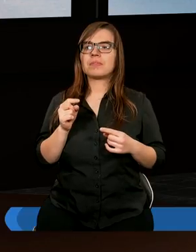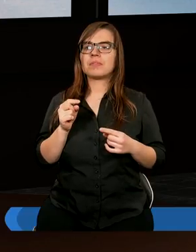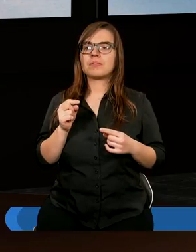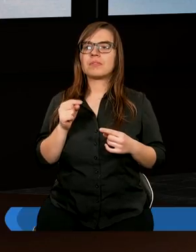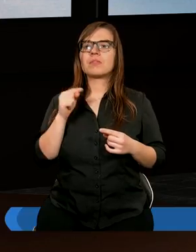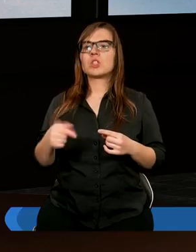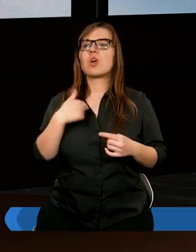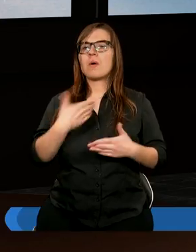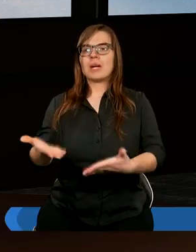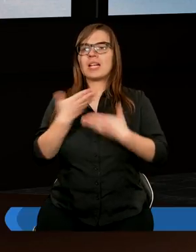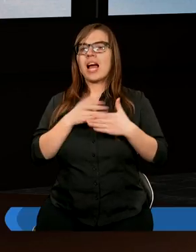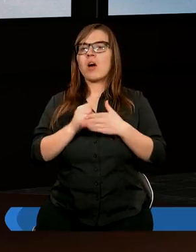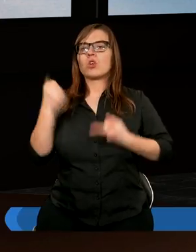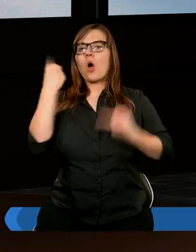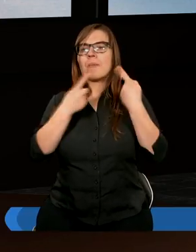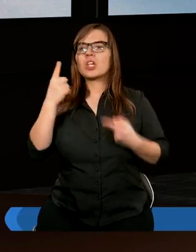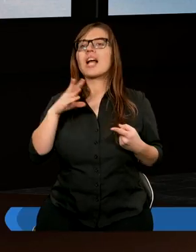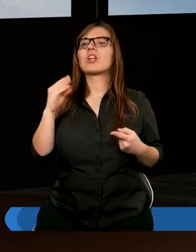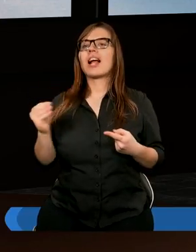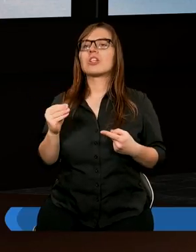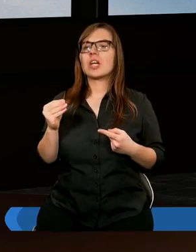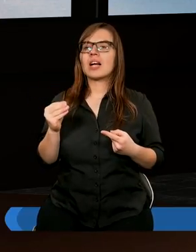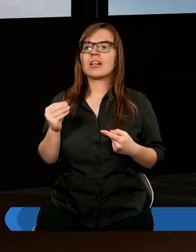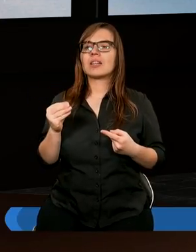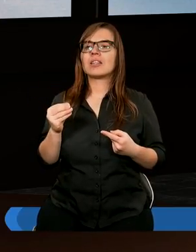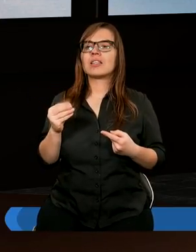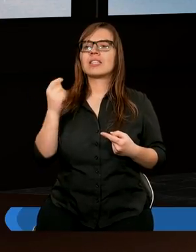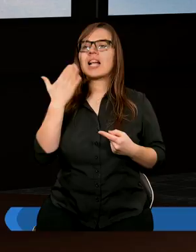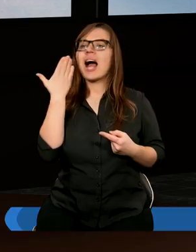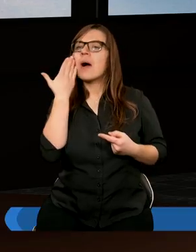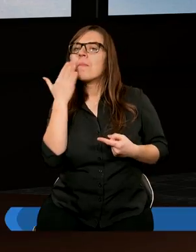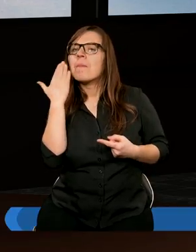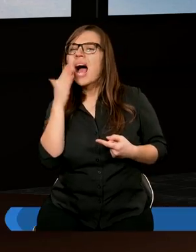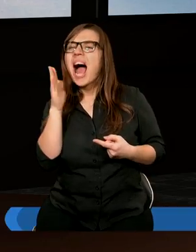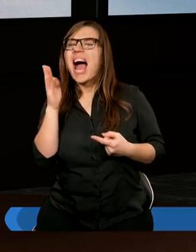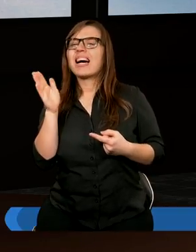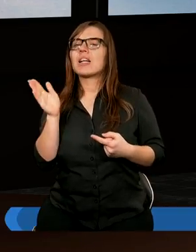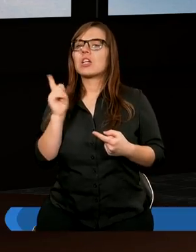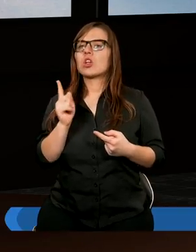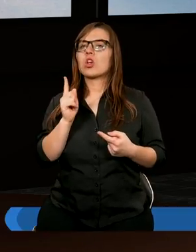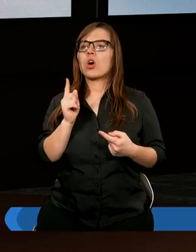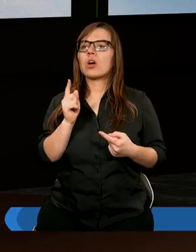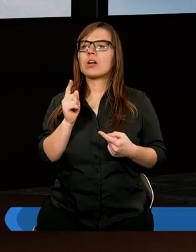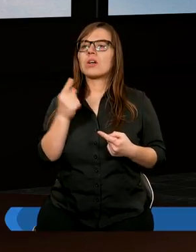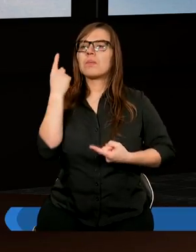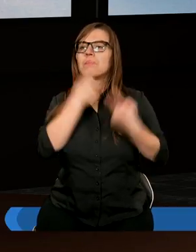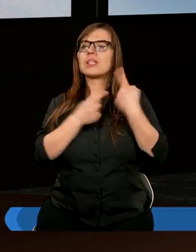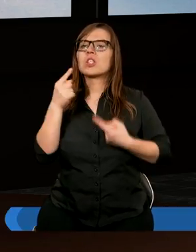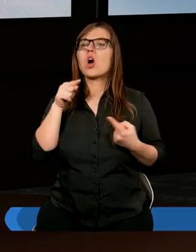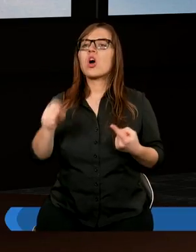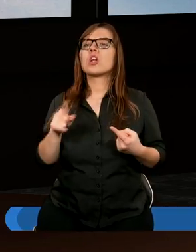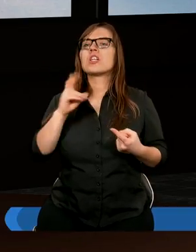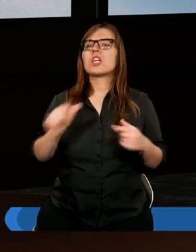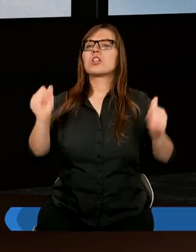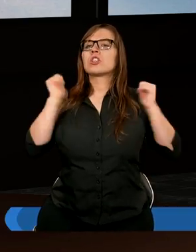Ale to mi dało do myślenia, że za bardzo myślimy o